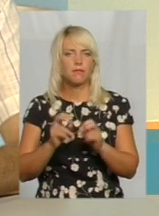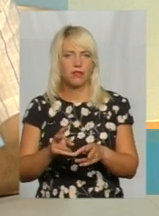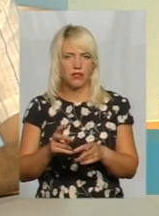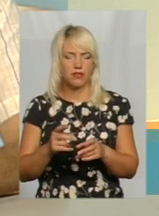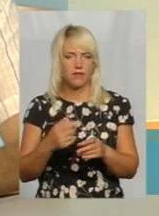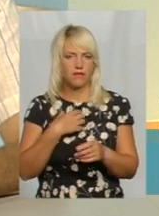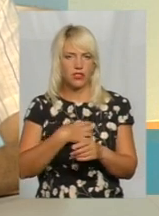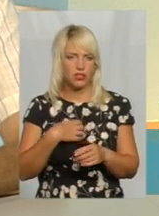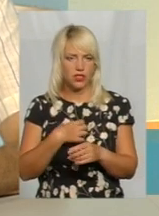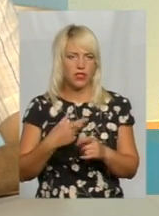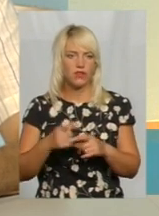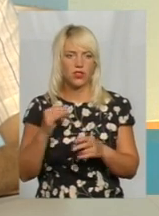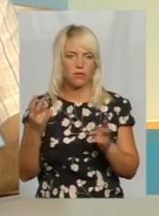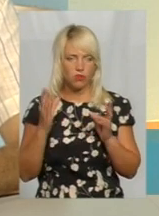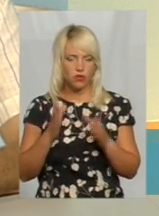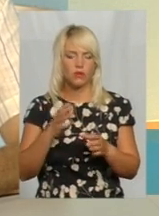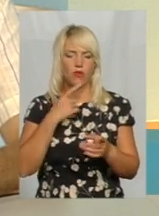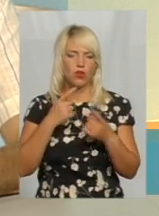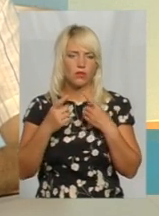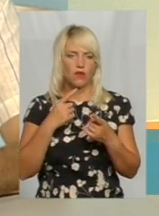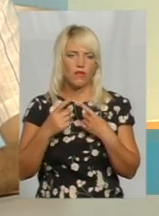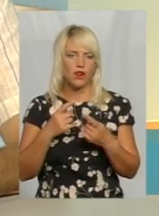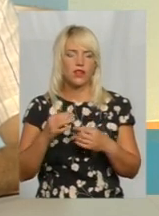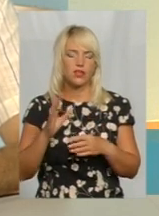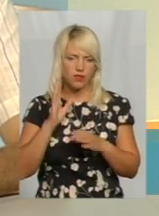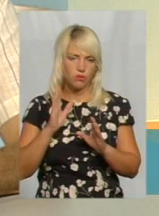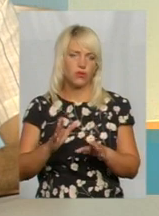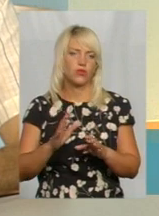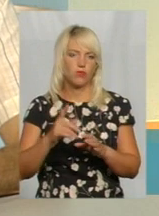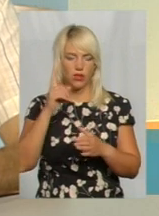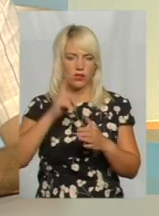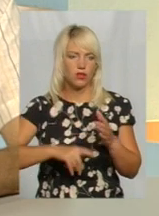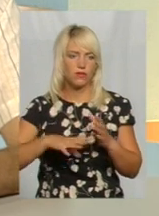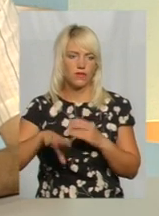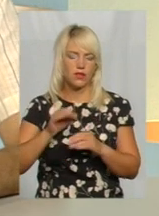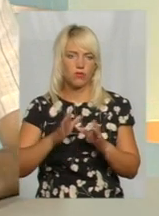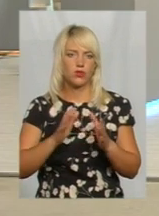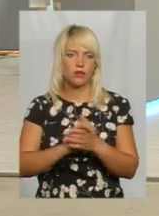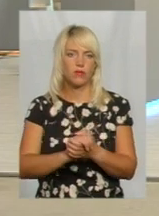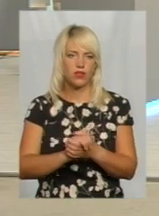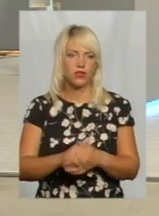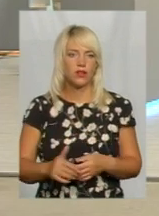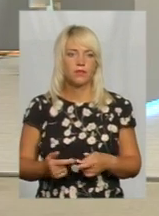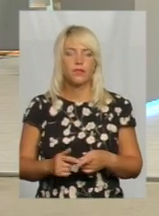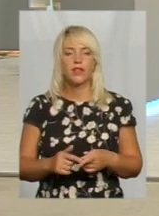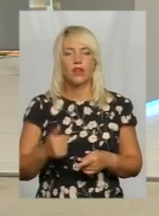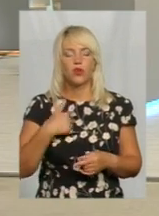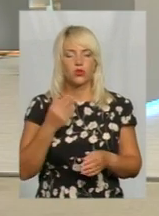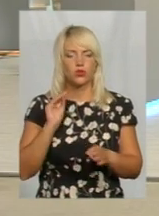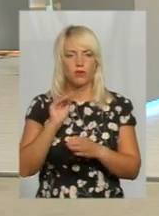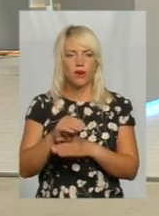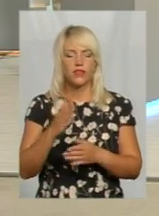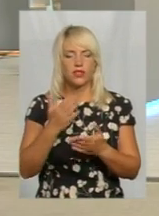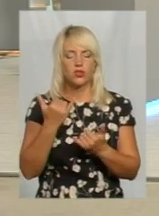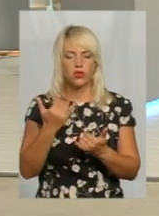водіїв і тому потрібно, будемо з ними вести розмову, діалог і будемо надіятися, що, можливо, ми їх переконали. Я хотів би додати, сьогодні є